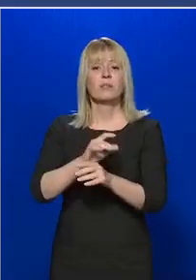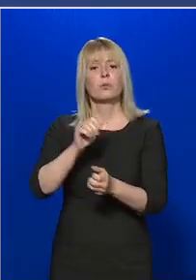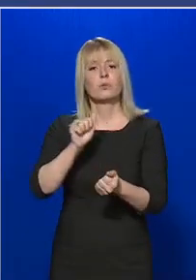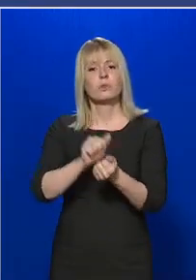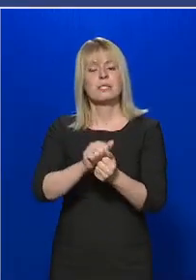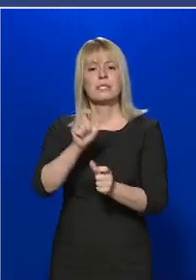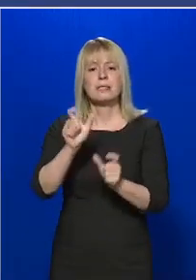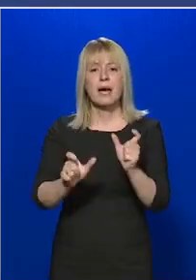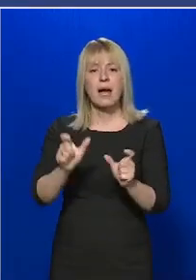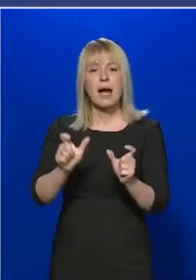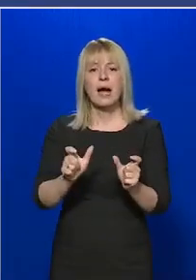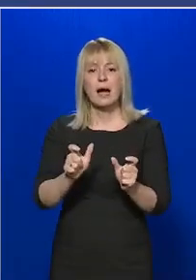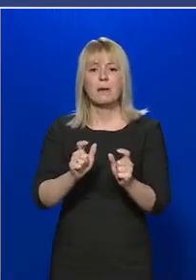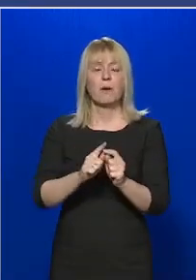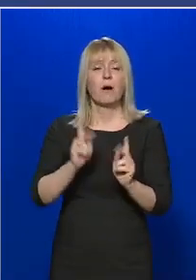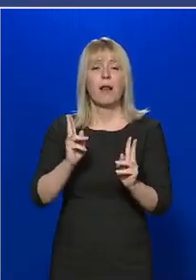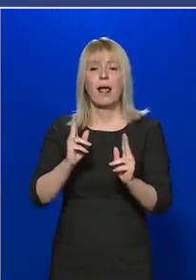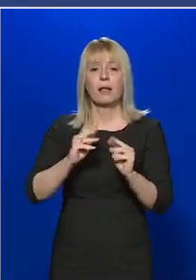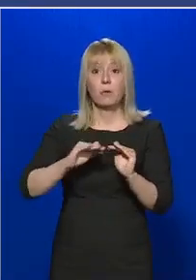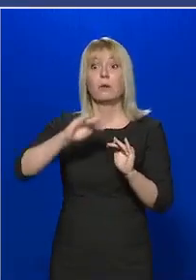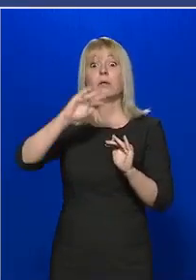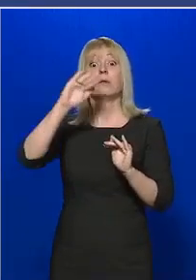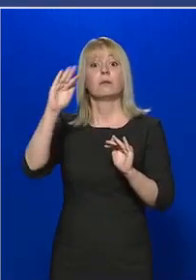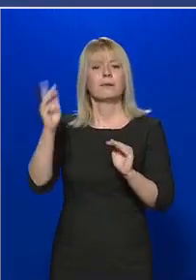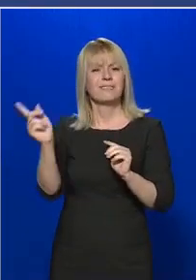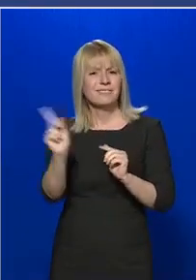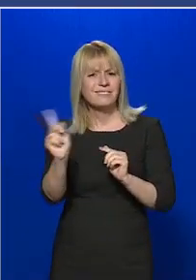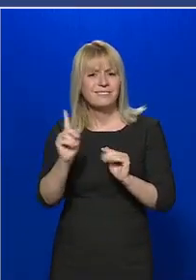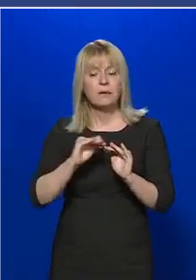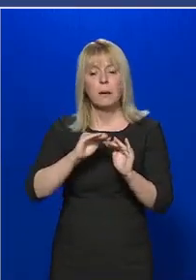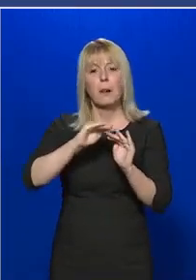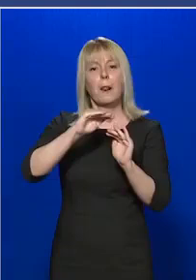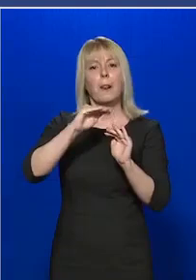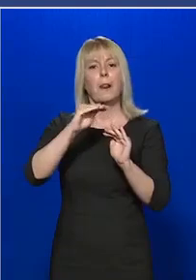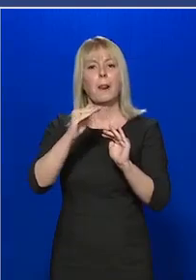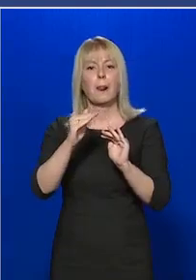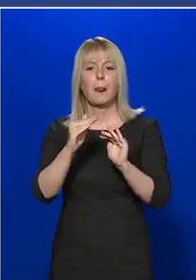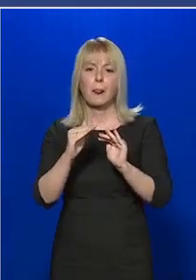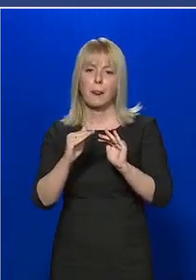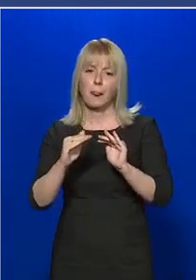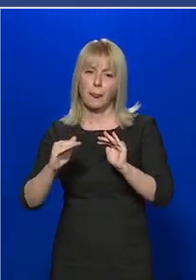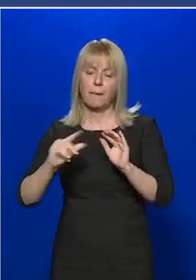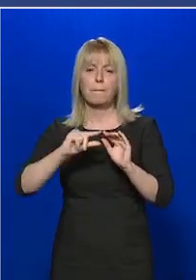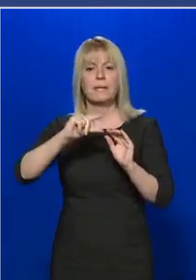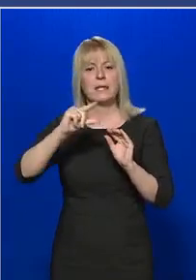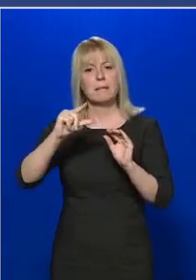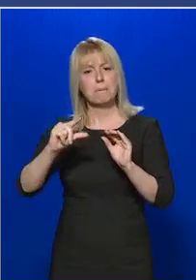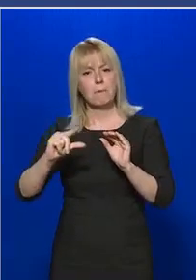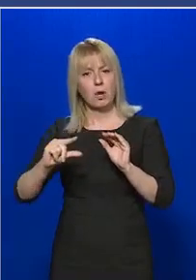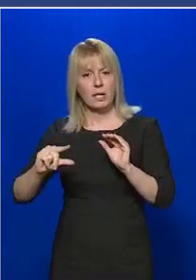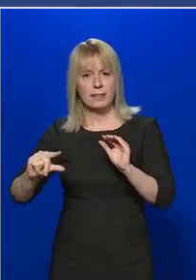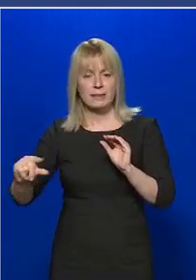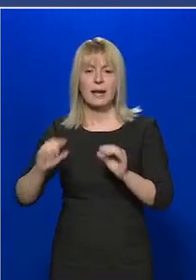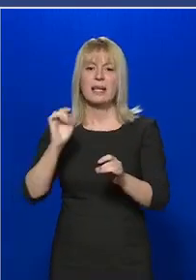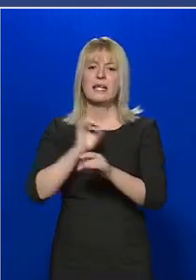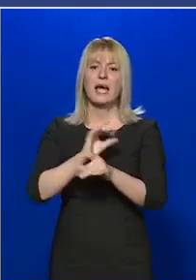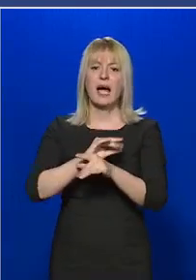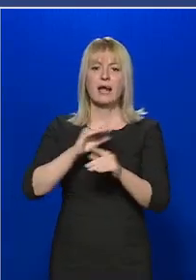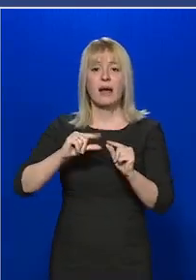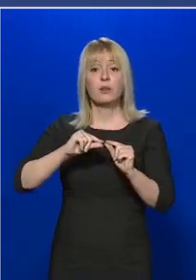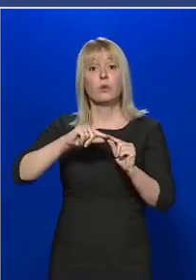számának a lehető legnagyobb mértékű minimalizálása és a járvány görbe